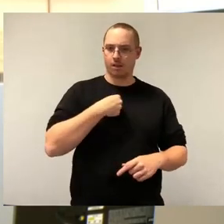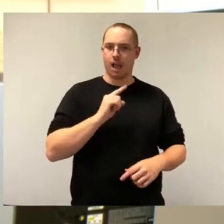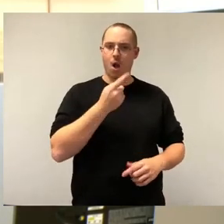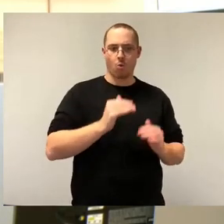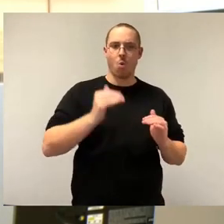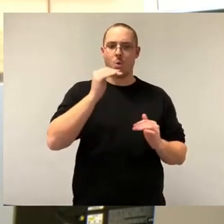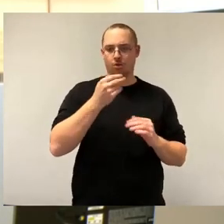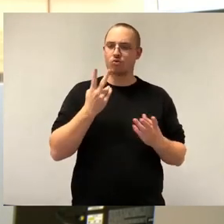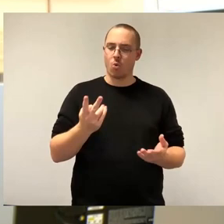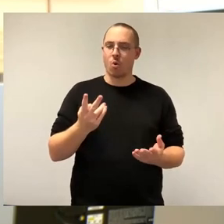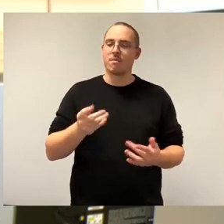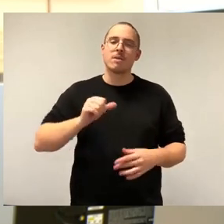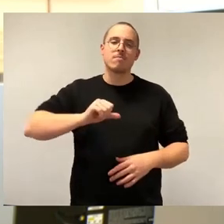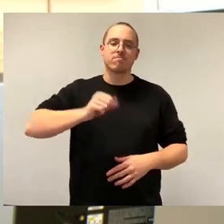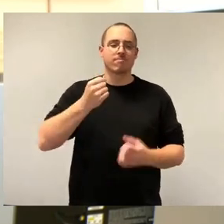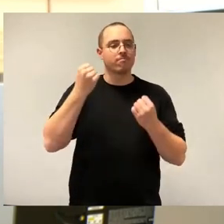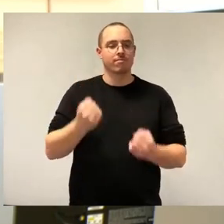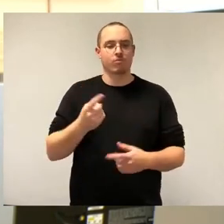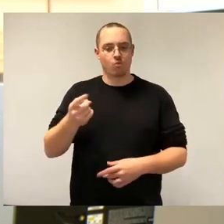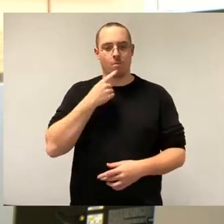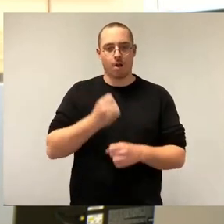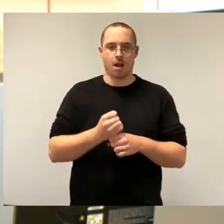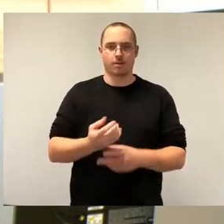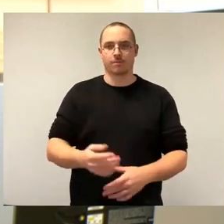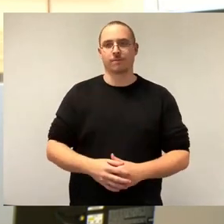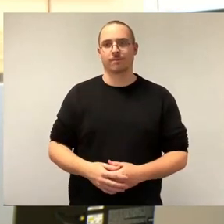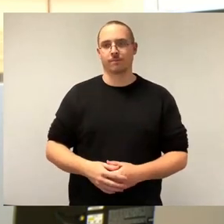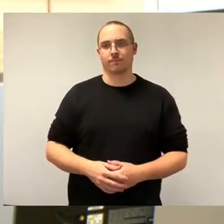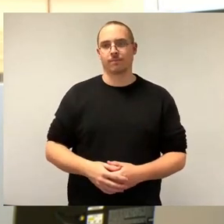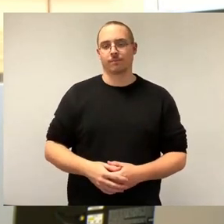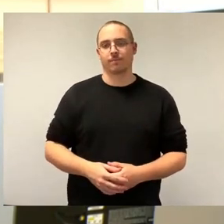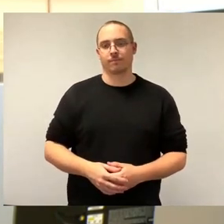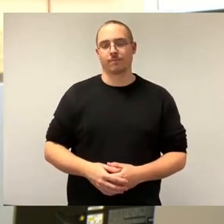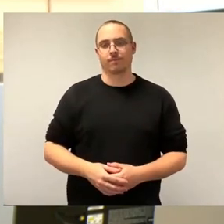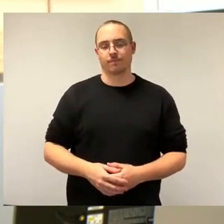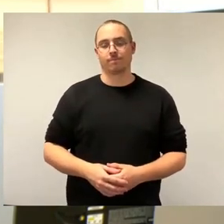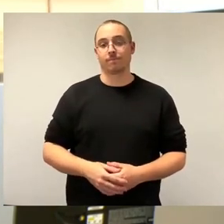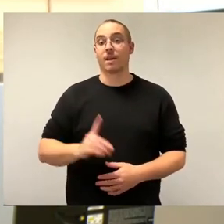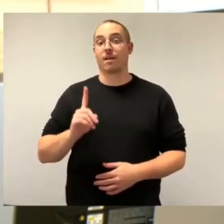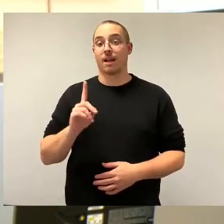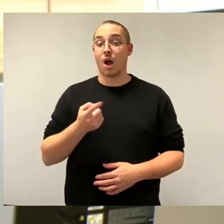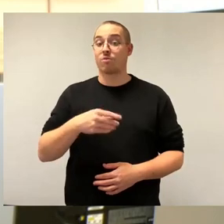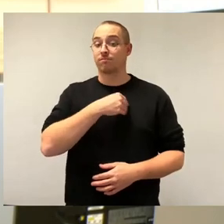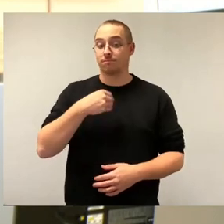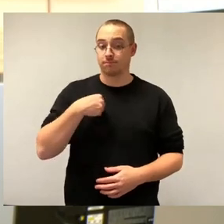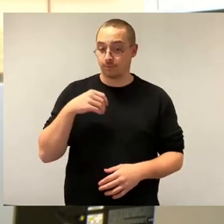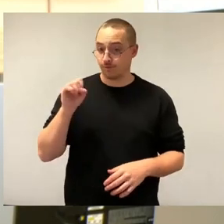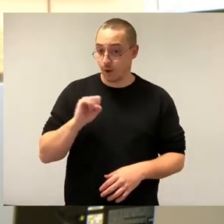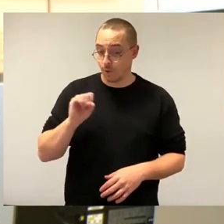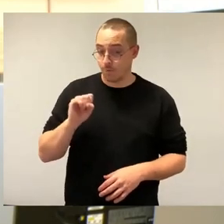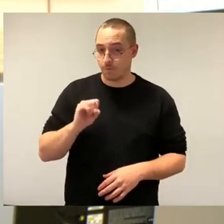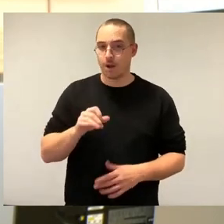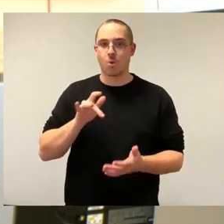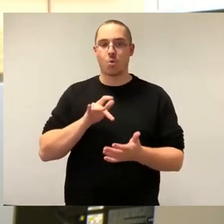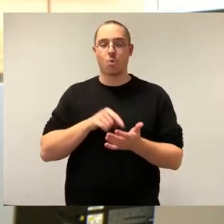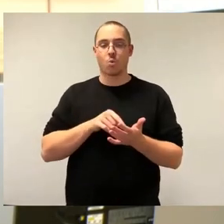erhöhen. Außerdem ist es ebenfalls ein Fluch, weil der Mietspiegel keineswegs eine Durchschnittsmiete darstellt, wie es